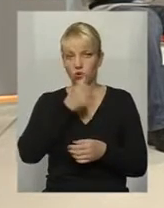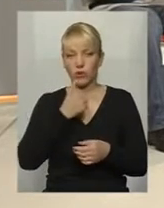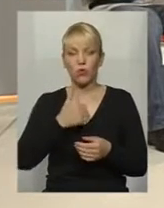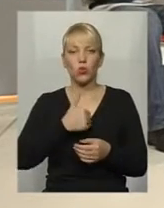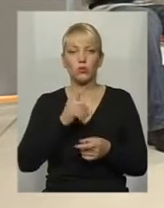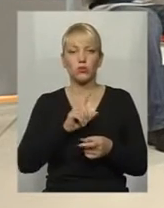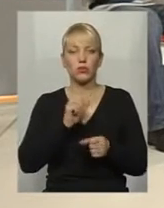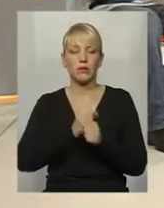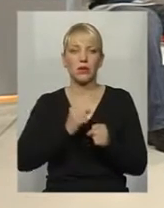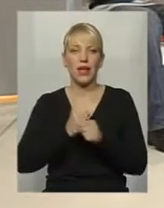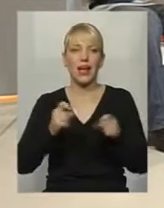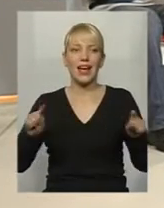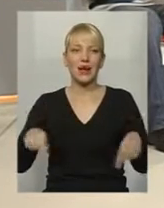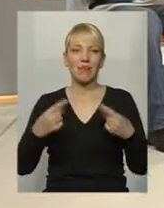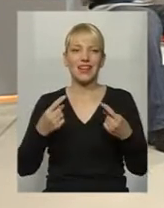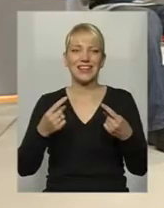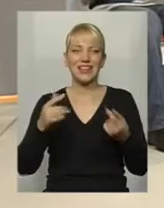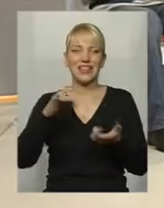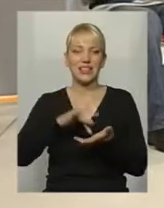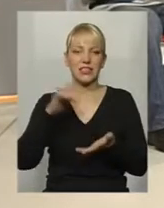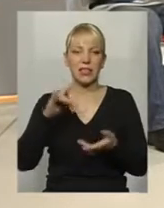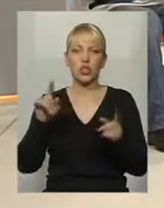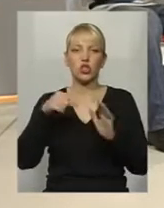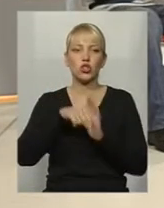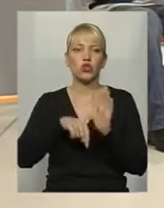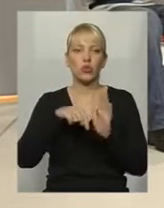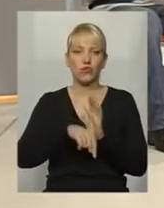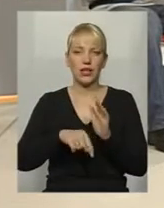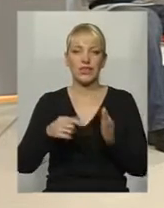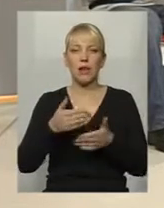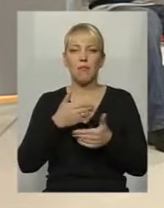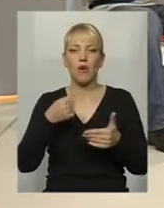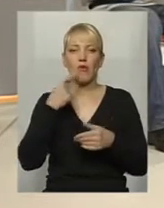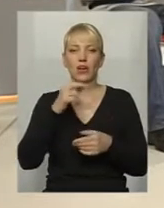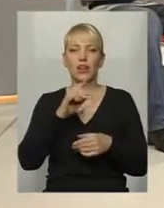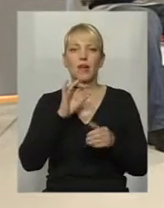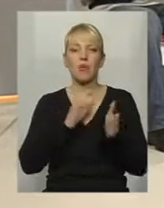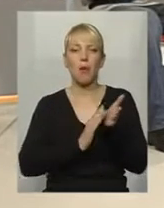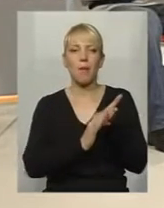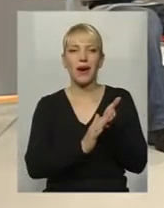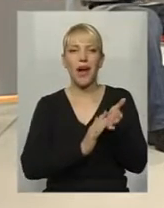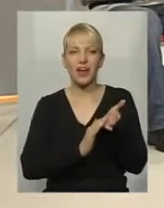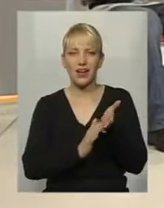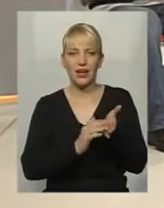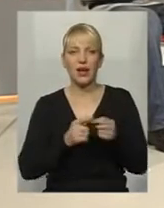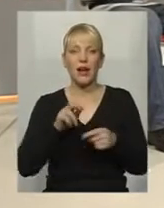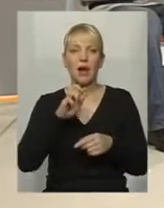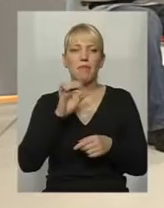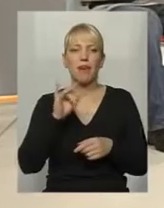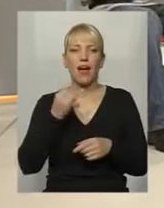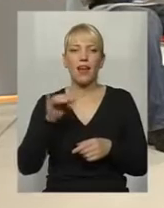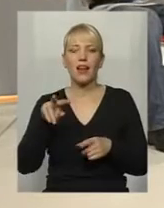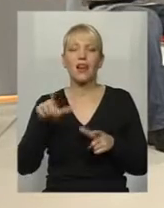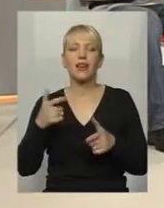запрацював реабілітаційний центр. Що це мається на увазі? Ми говорили тут тільки що про Брайля. Якщо брати Брайля, де його можна,